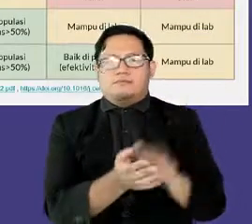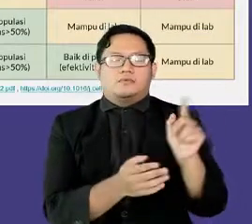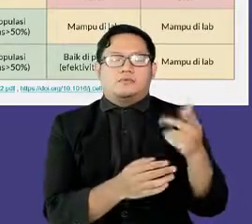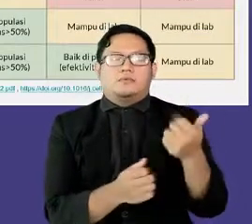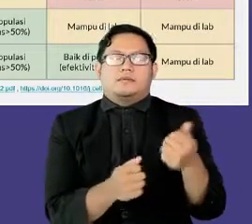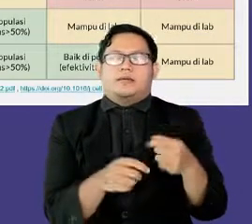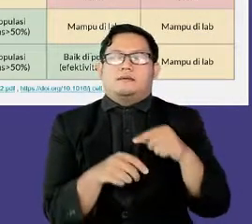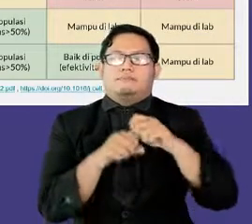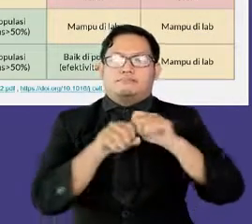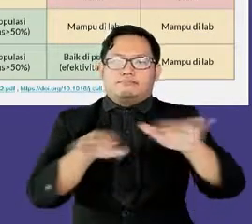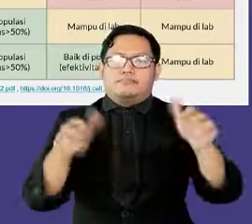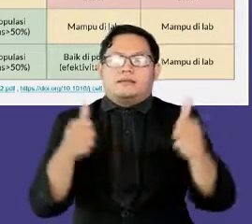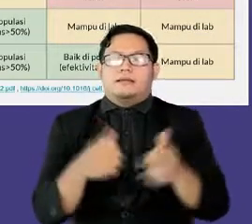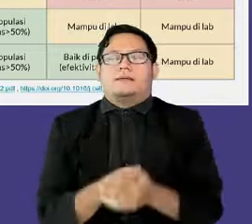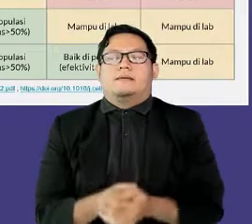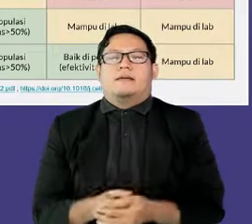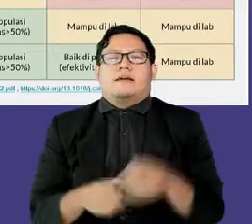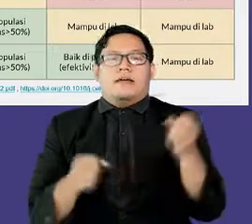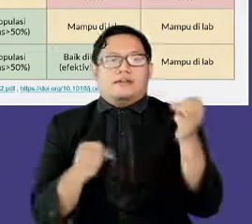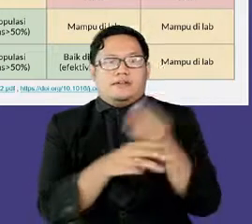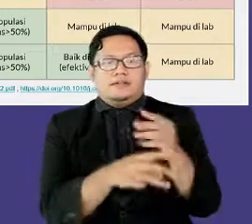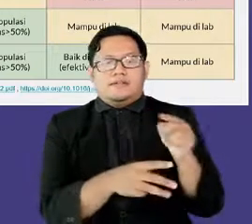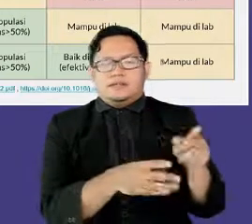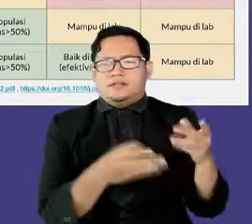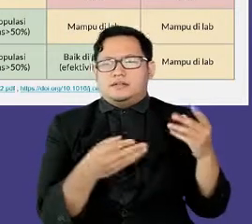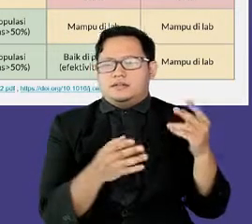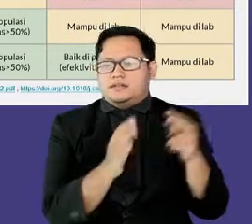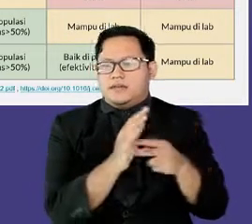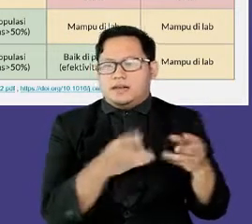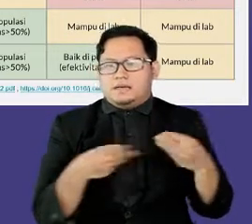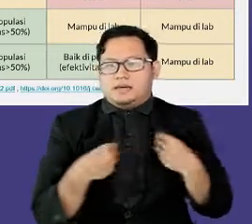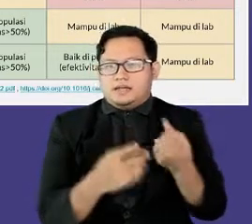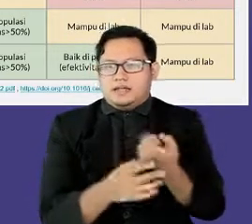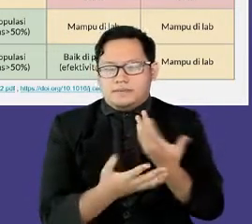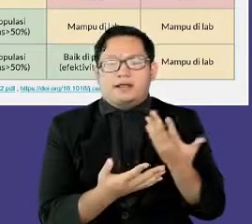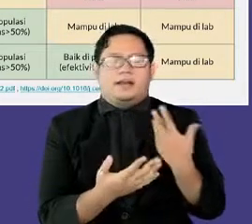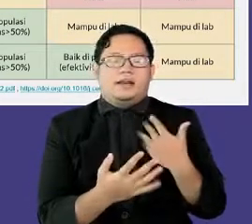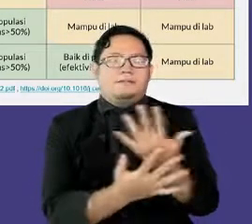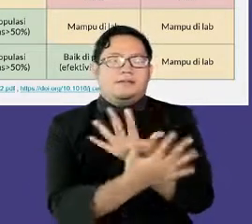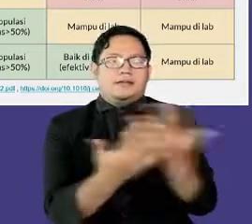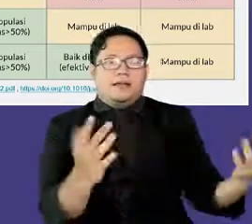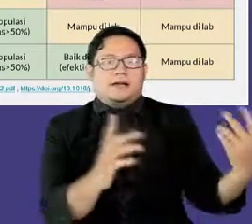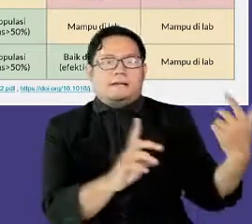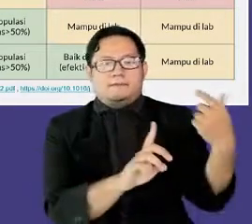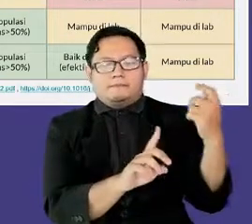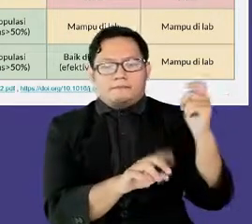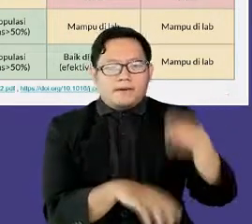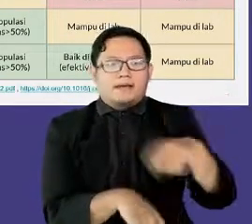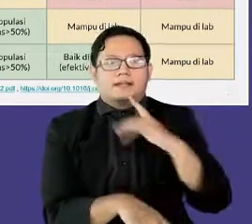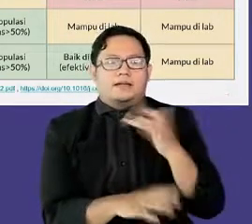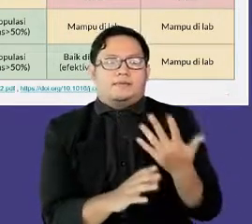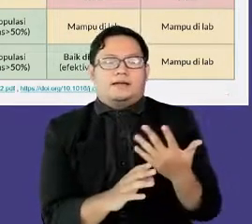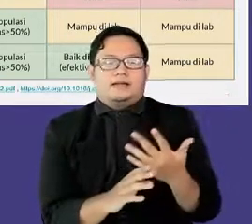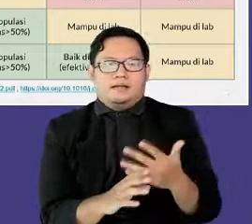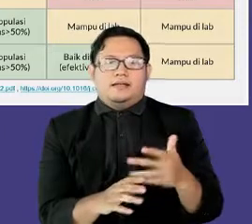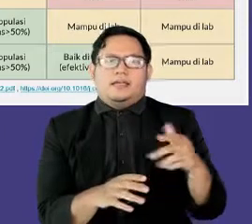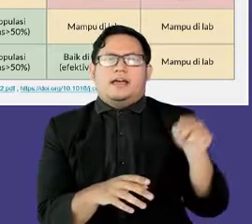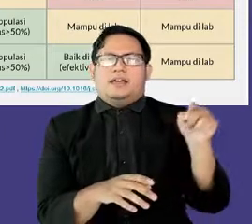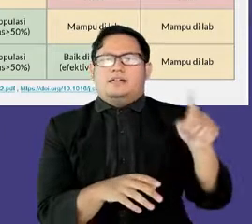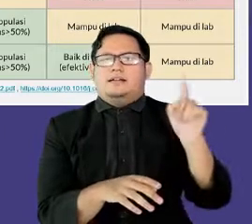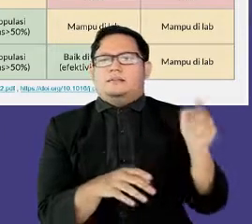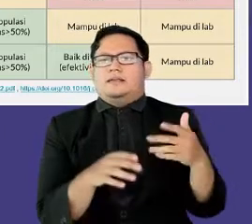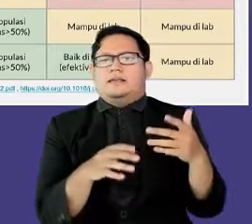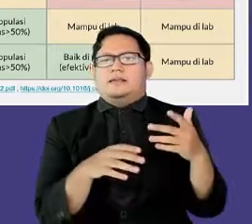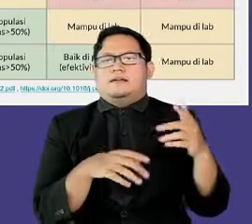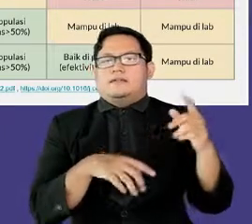efektivitas didapatkan dari hasil penggunaan di masyarakat, sehingga populasinya bersifat acak dan